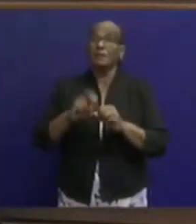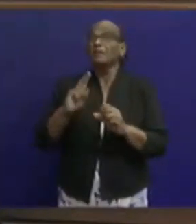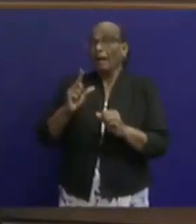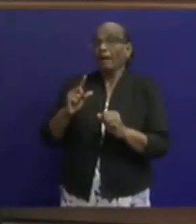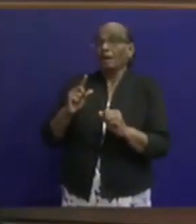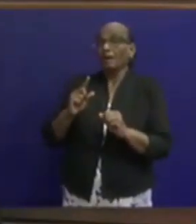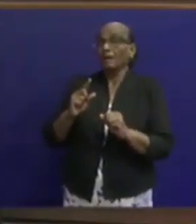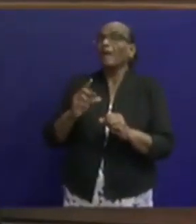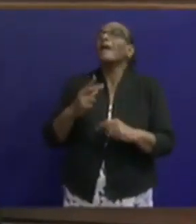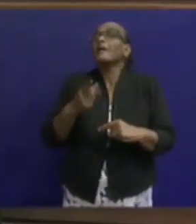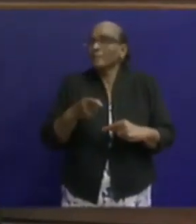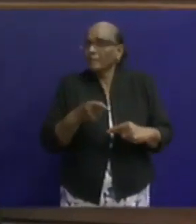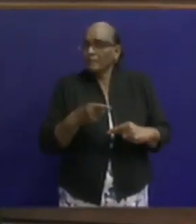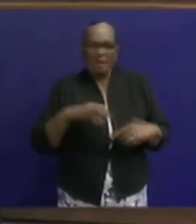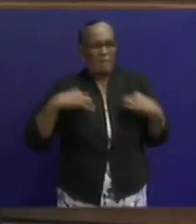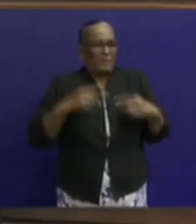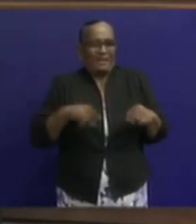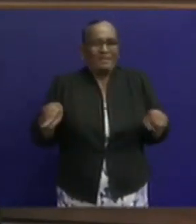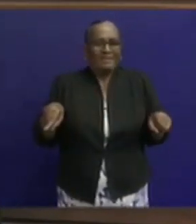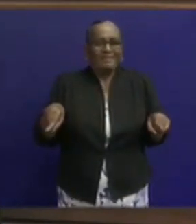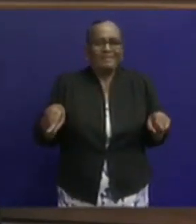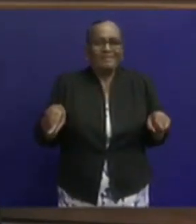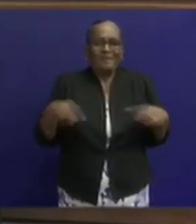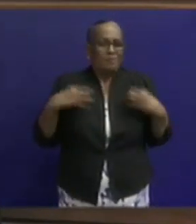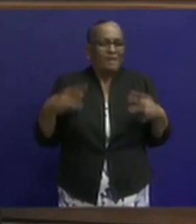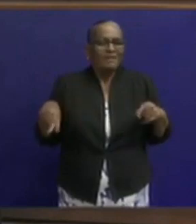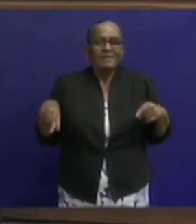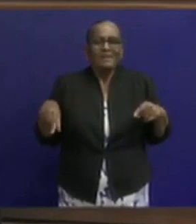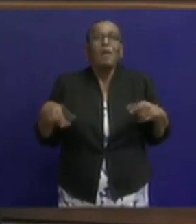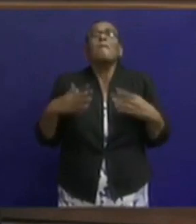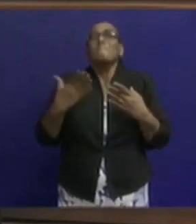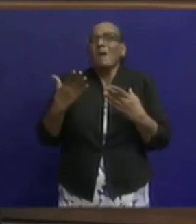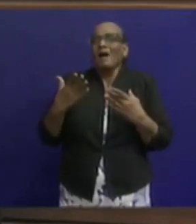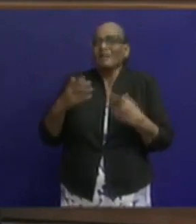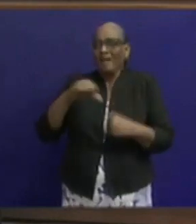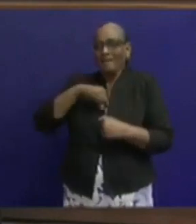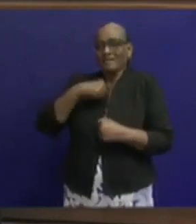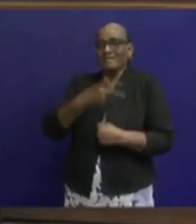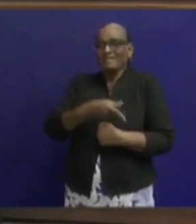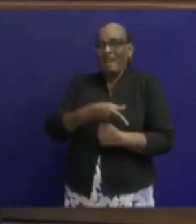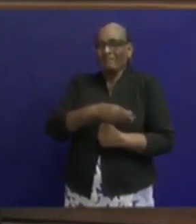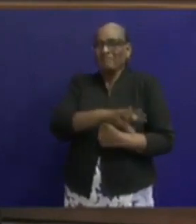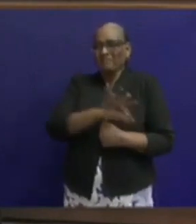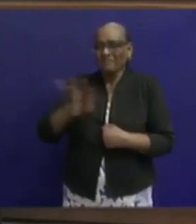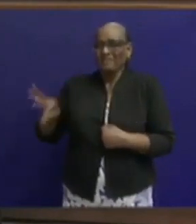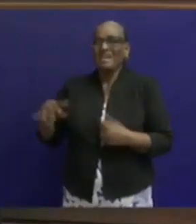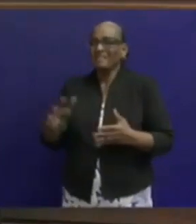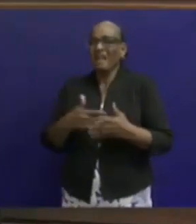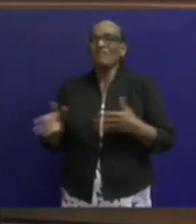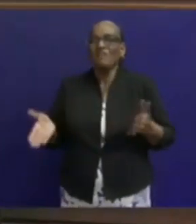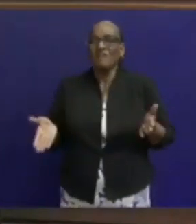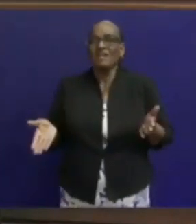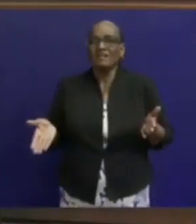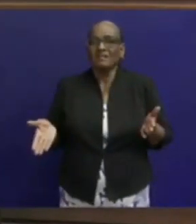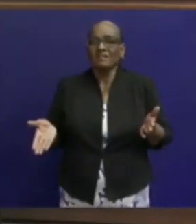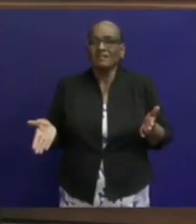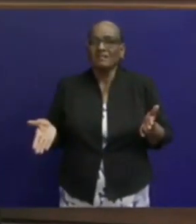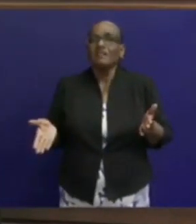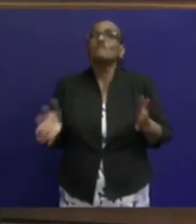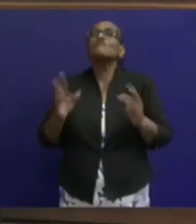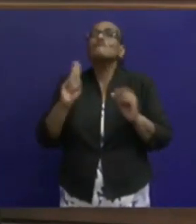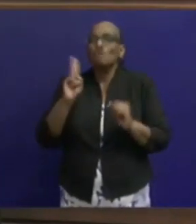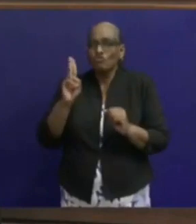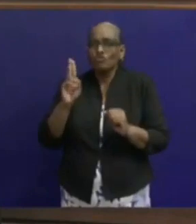Ja toch? En u gaat het hoogstwaarschijnlijk niet prettig vinden. Maar u laat ons geen andere keus om dat te doen. Dus wij doen